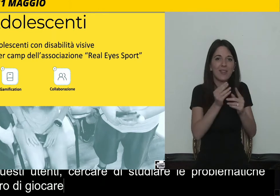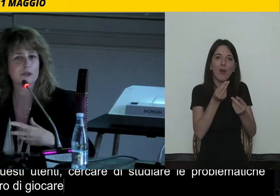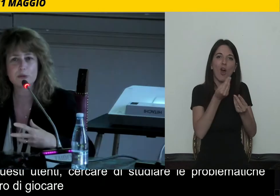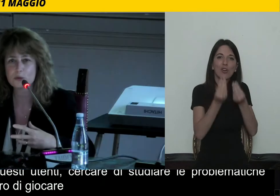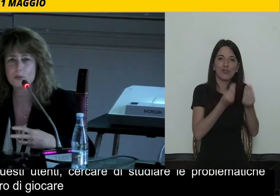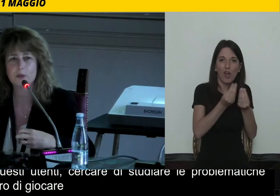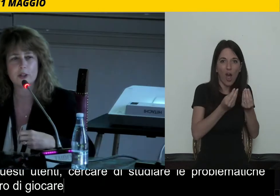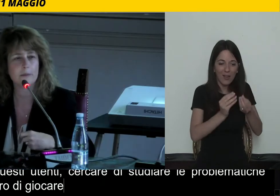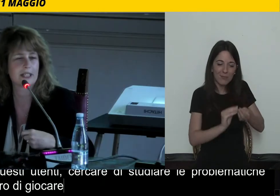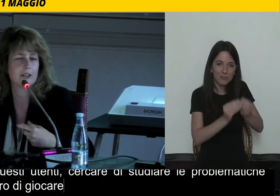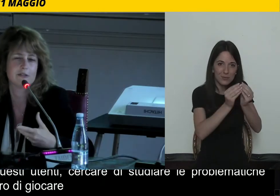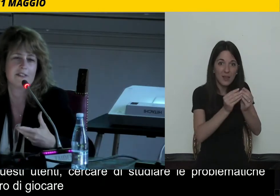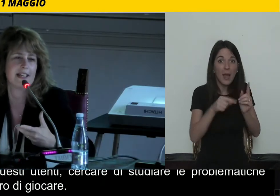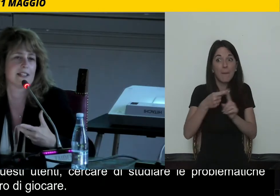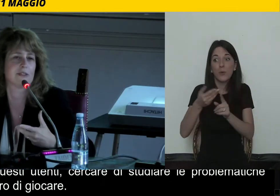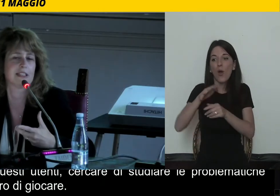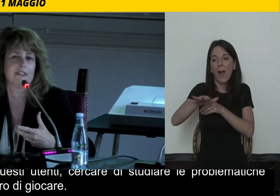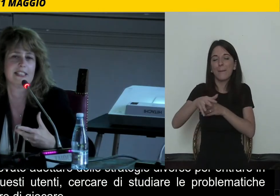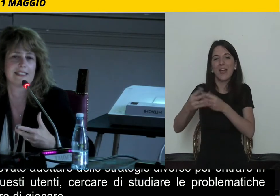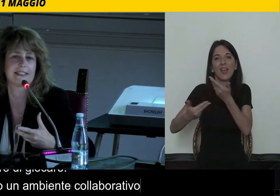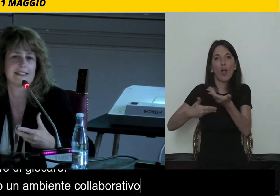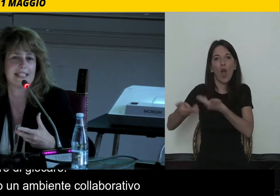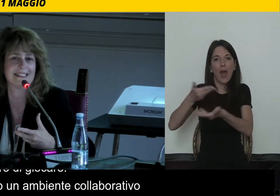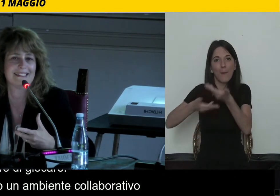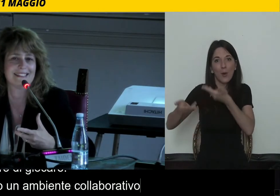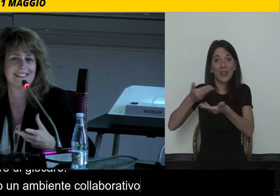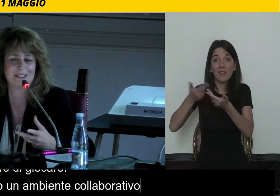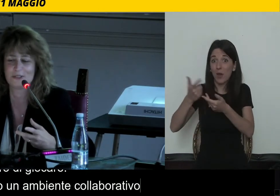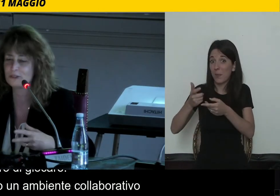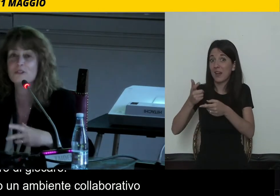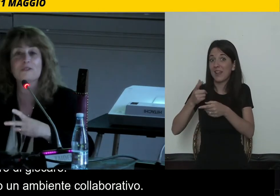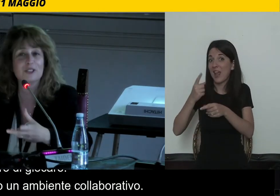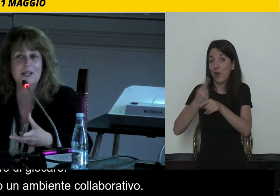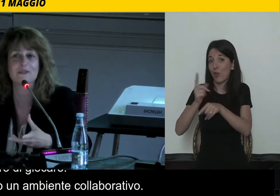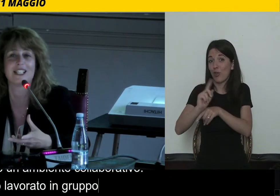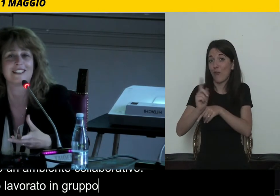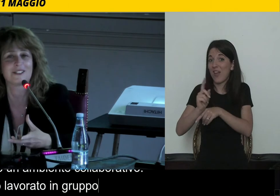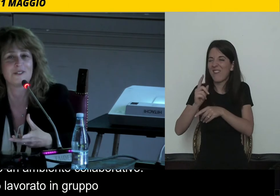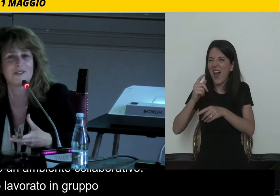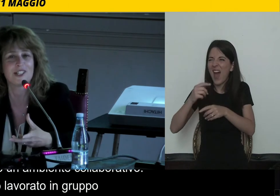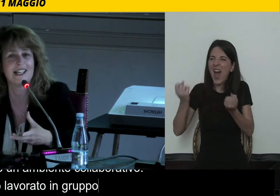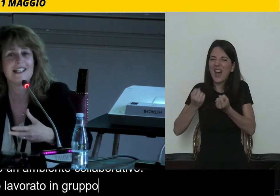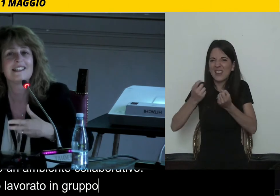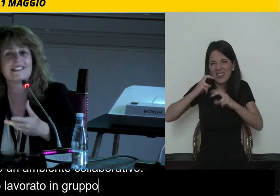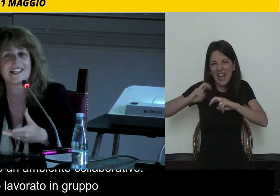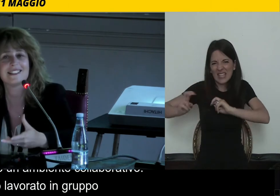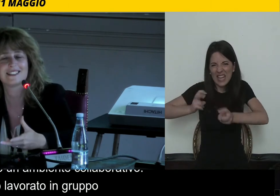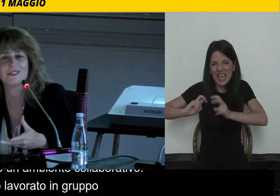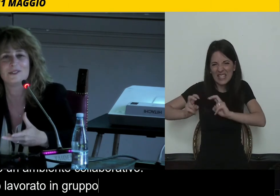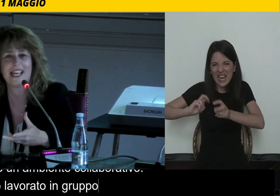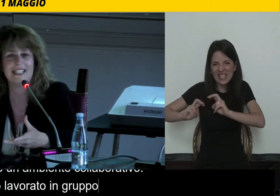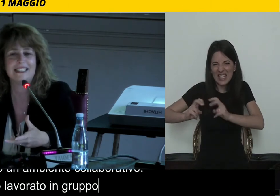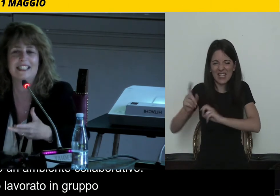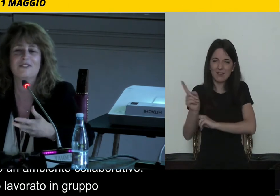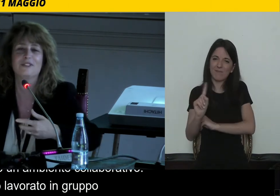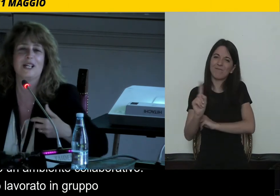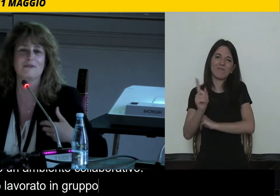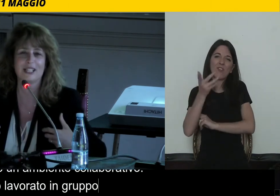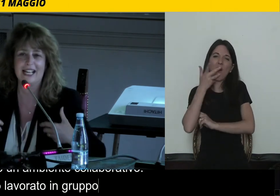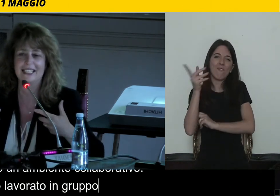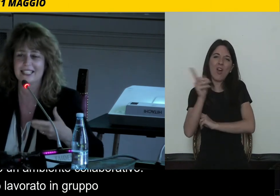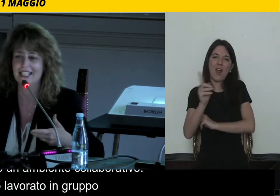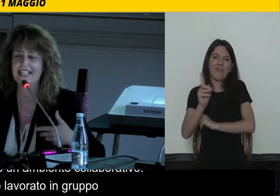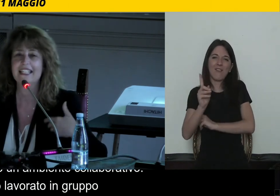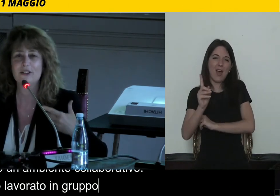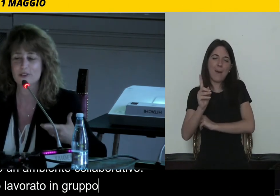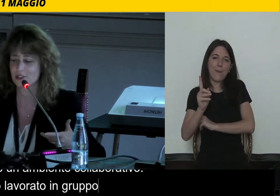hanno lavorato in gruppo, perché non doveva essere un'attività stressante. Noi non vogliamo che la tecnologia stressi gli utenti e non vogliamo